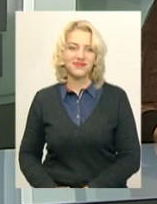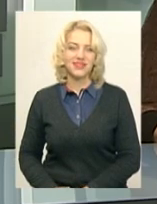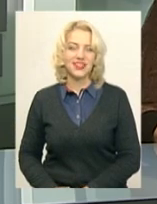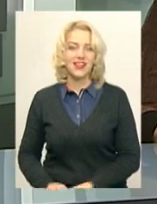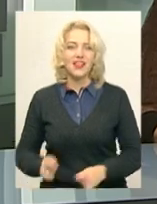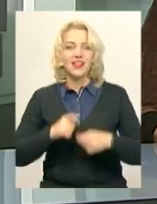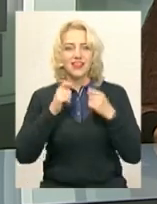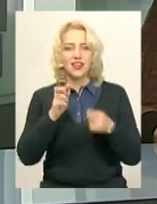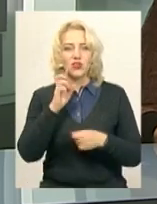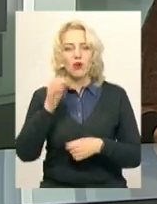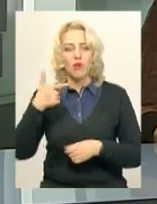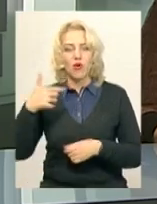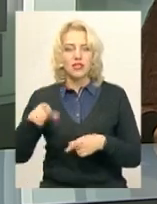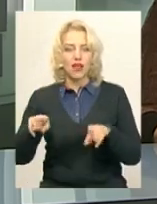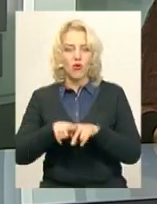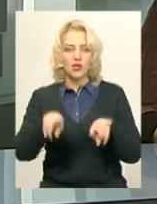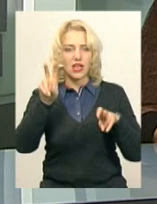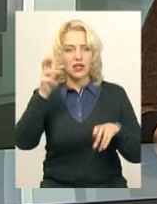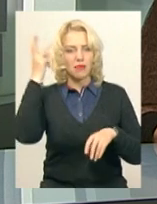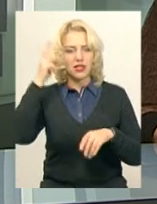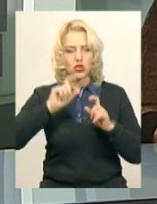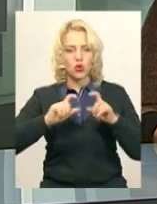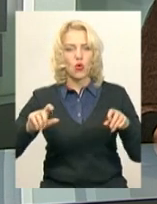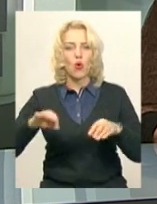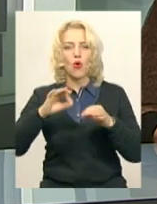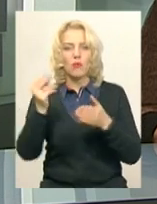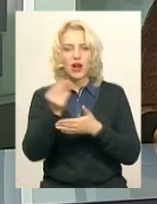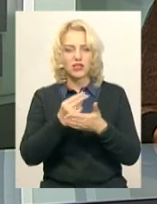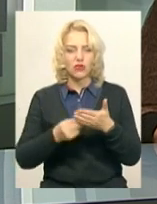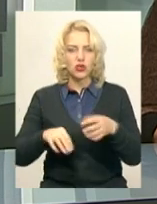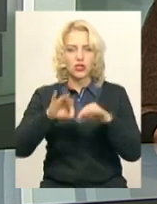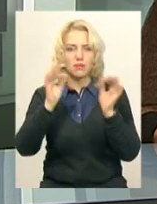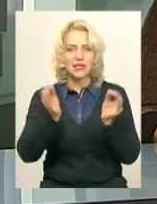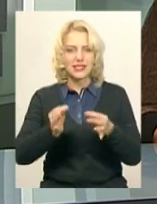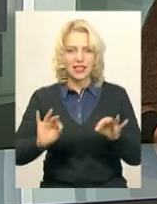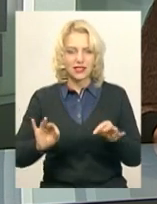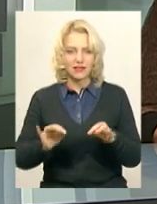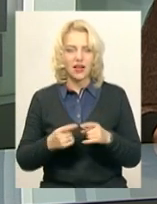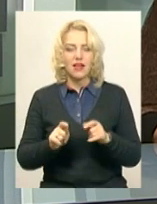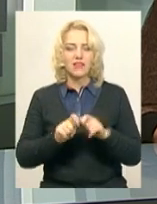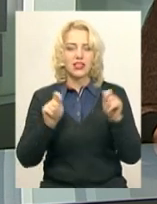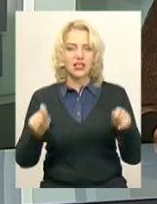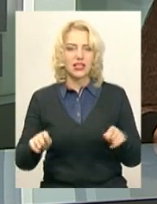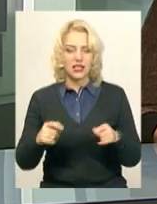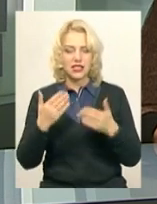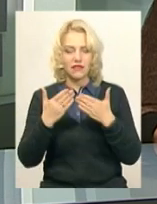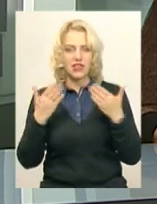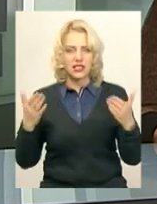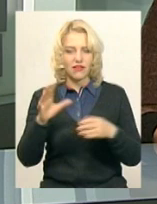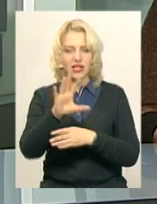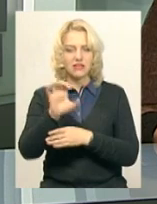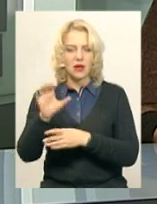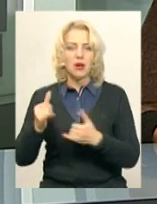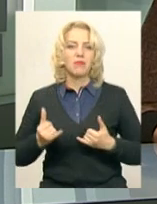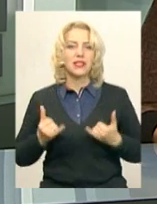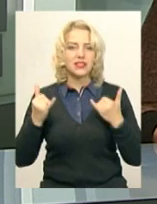«Дарунок Бога» з такою назвою у Хмельницькій школі образотворчого та декоративно-прикладного мистецтва відкрилася виступка світлин, присвячена